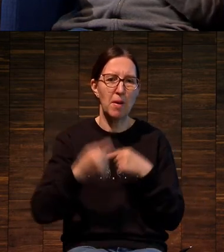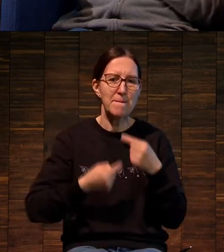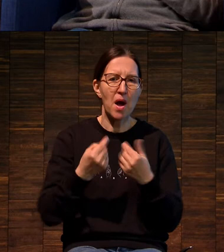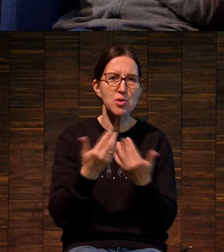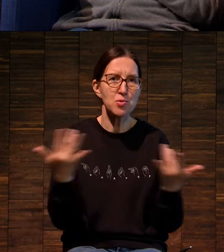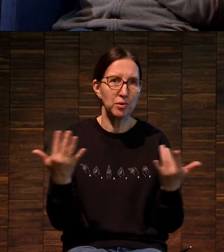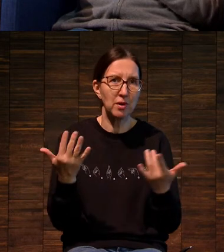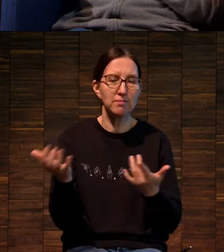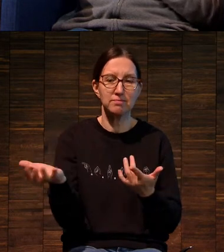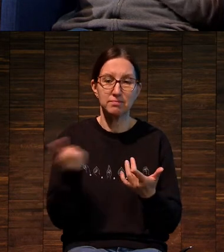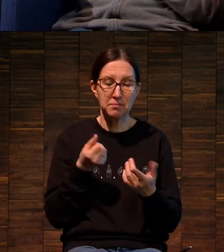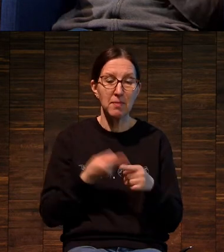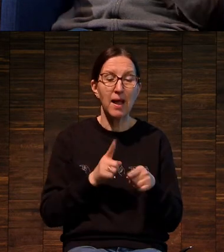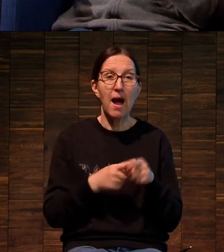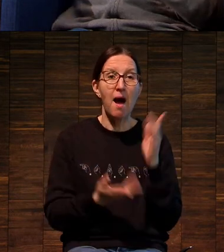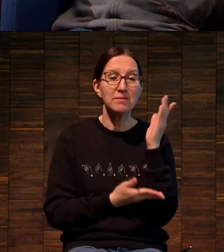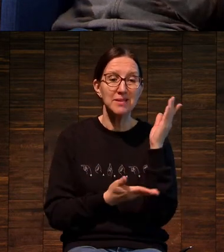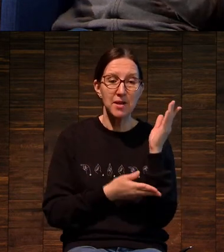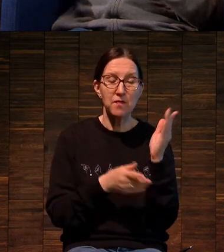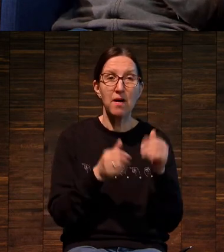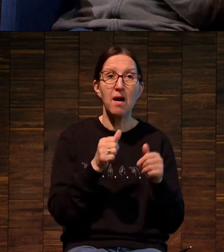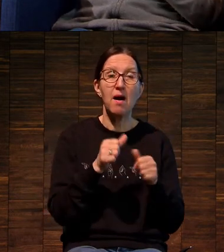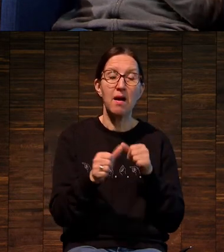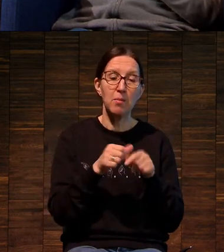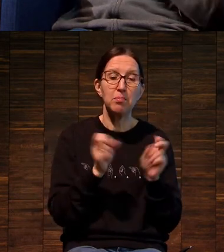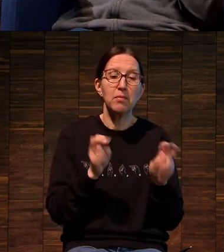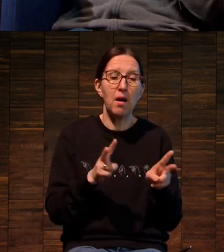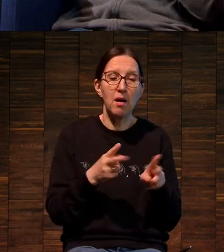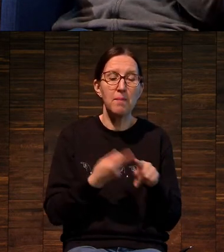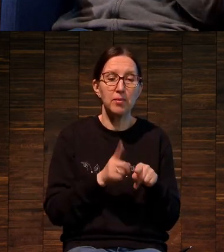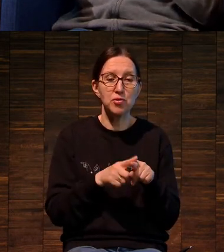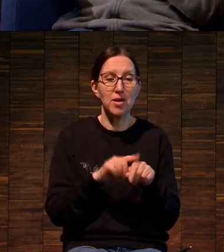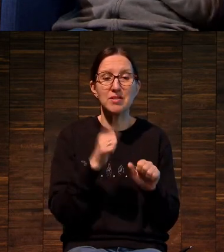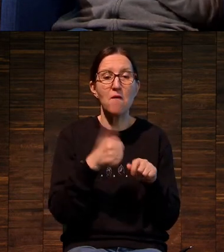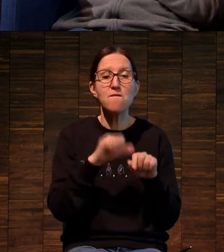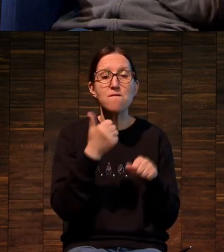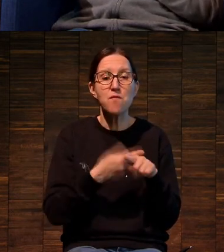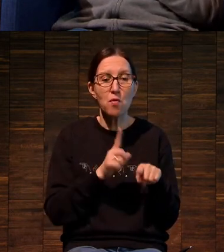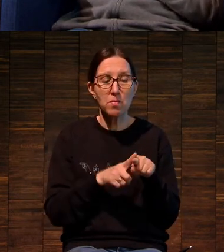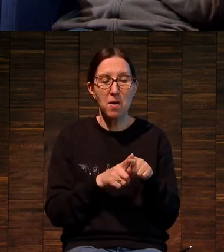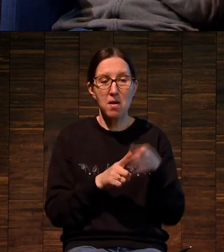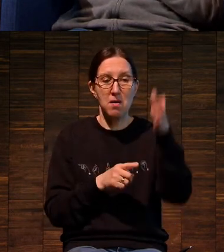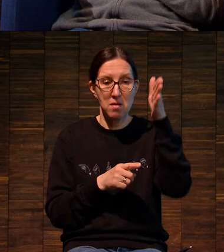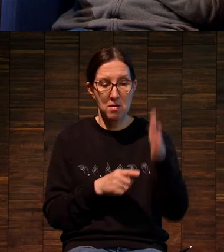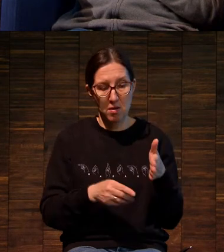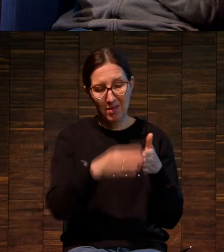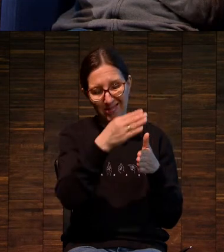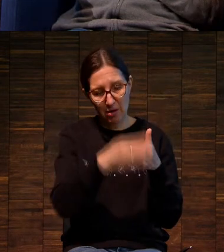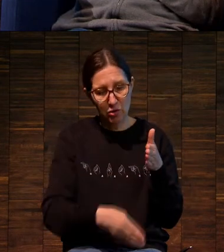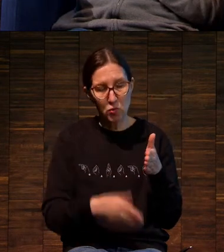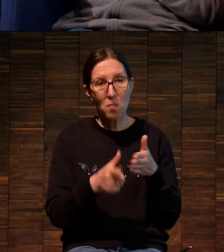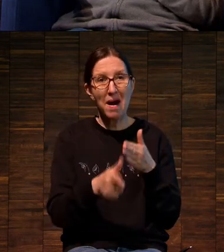единственная разница была, что дерево клали либо торцом ставили, либо